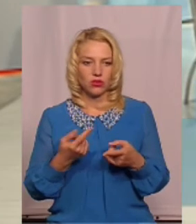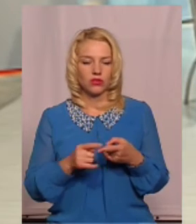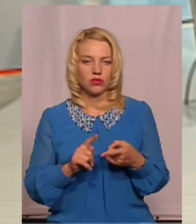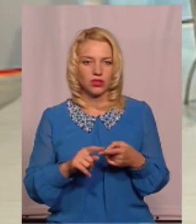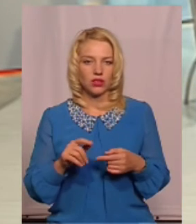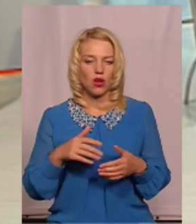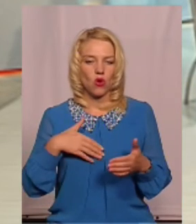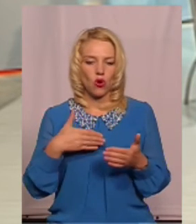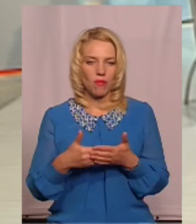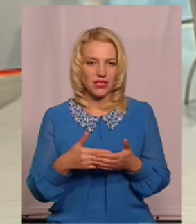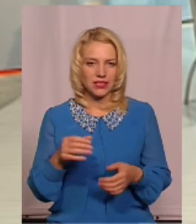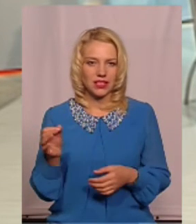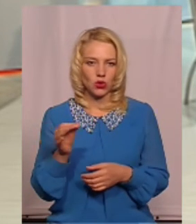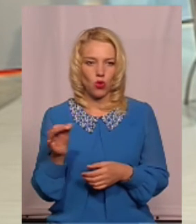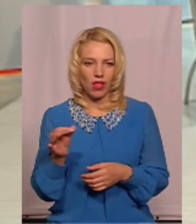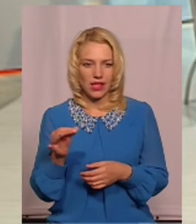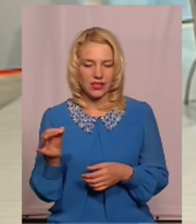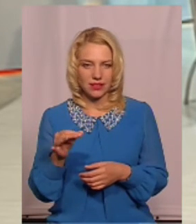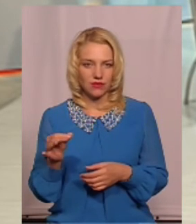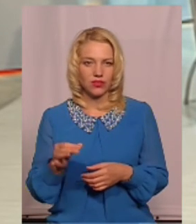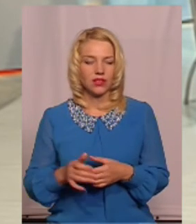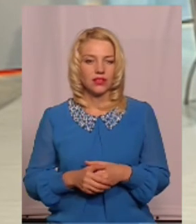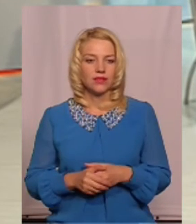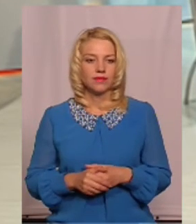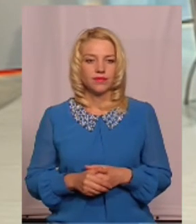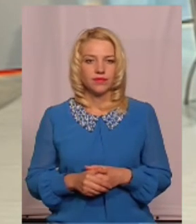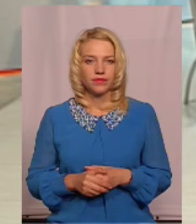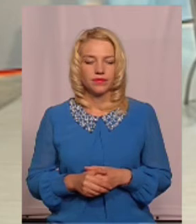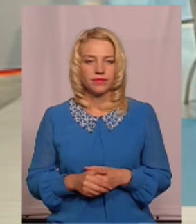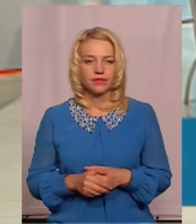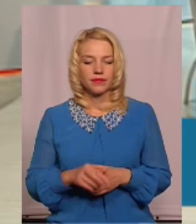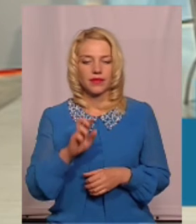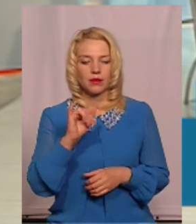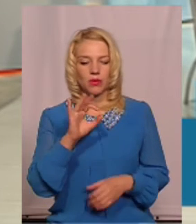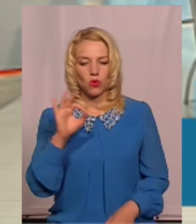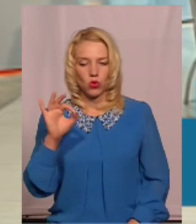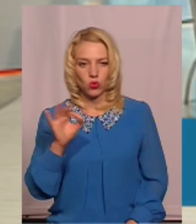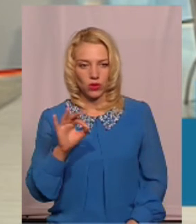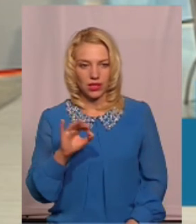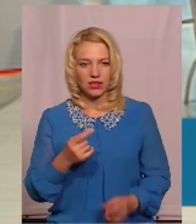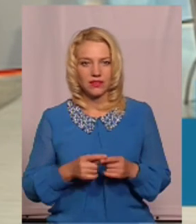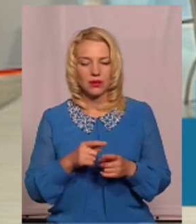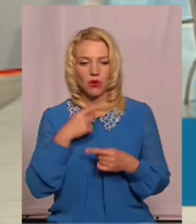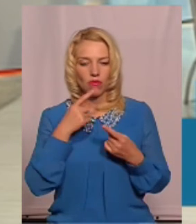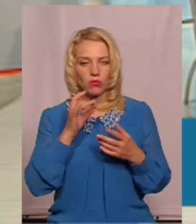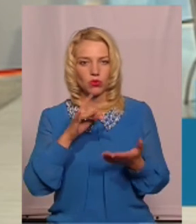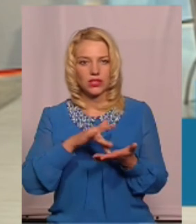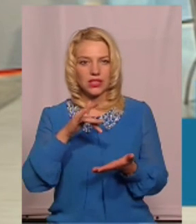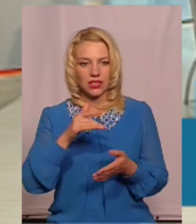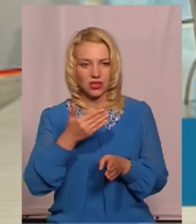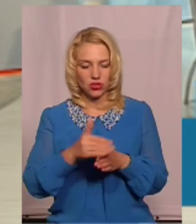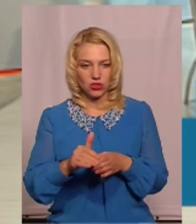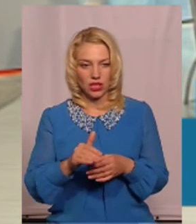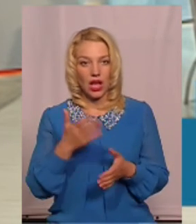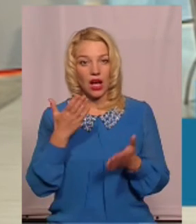громадських туалетів, і цих біотуалетів, то це ми говоримо лише про центральну частину